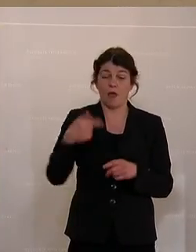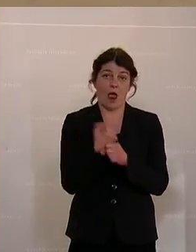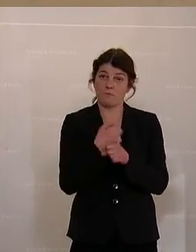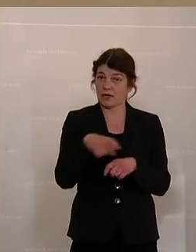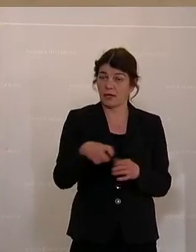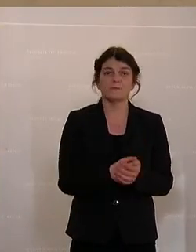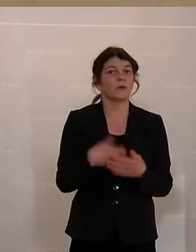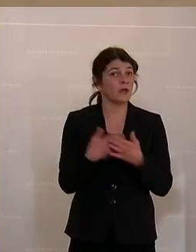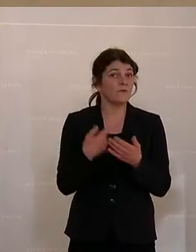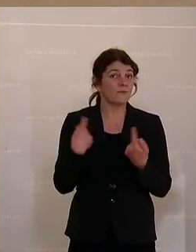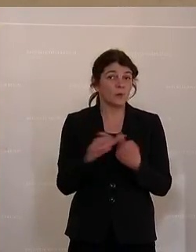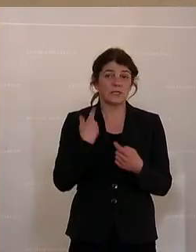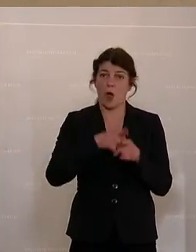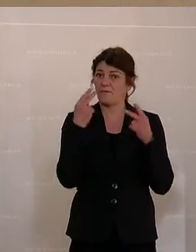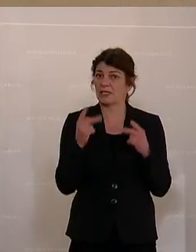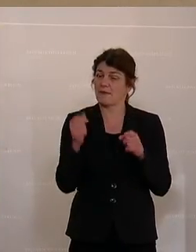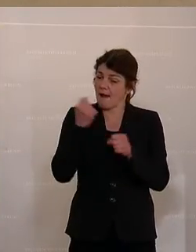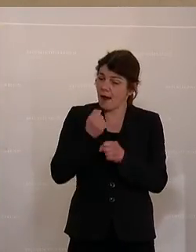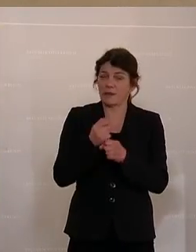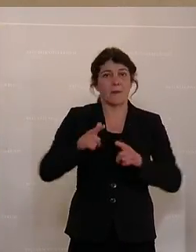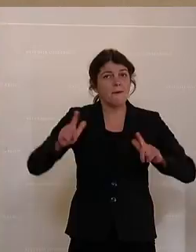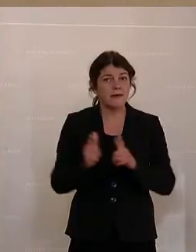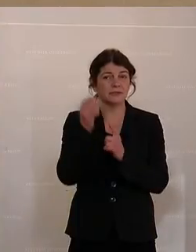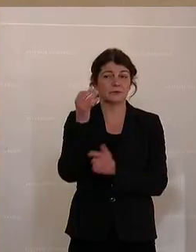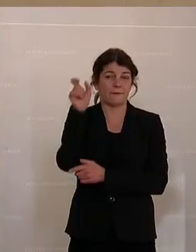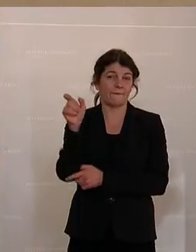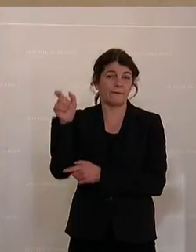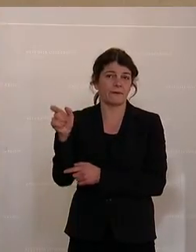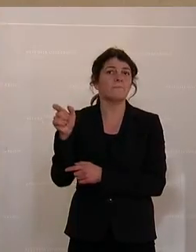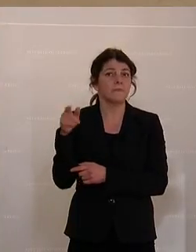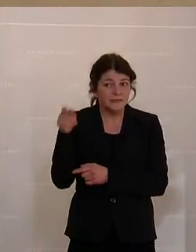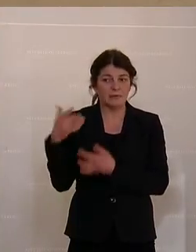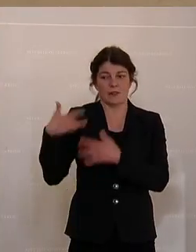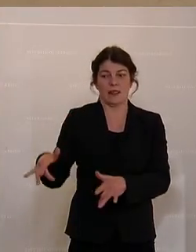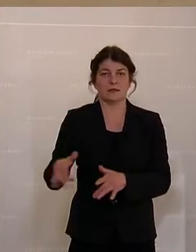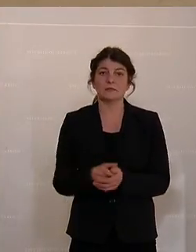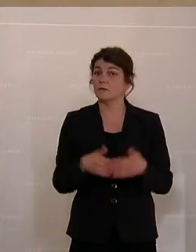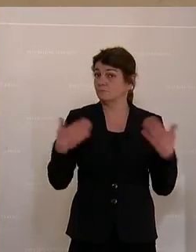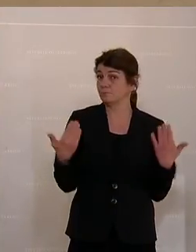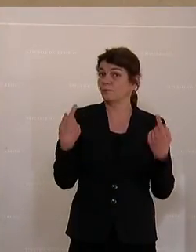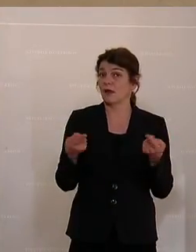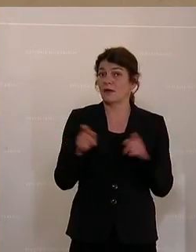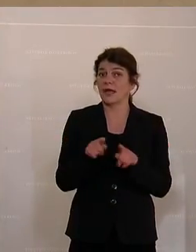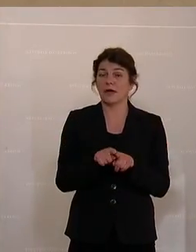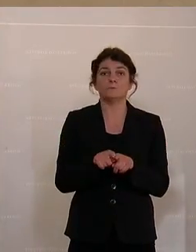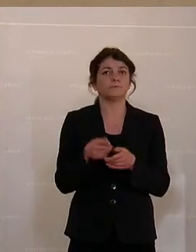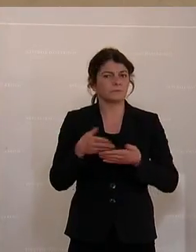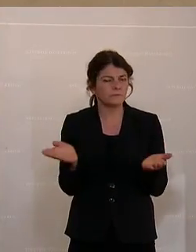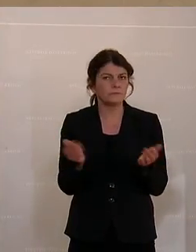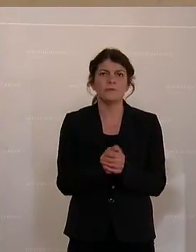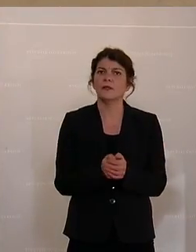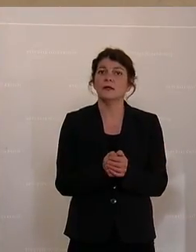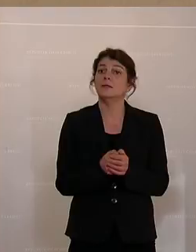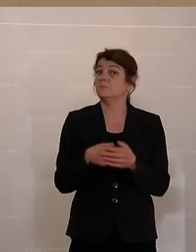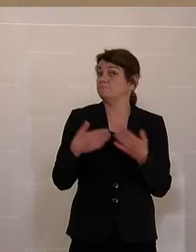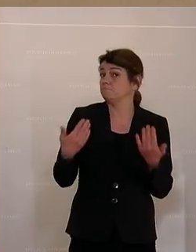ist es uns so wichtig, die Arbeitenden, die Leistungsträgerinnen und Leistungsträger zu entlasten und dementsprechend hier alle am Ende des